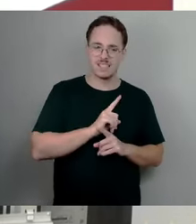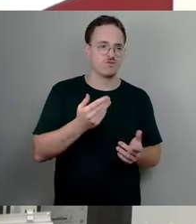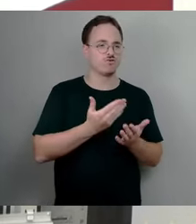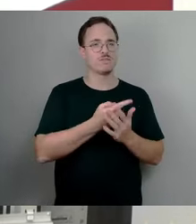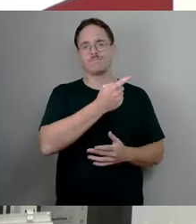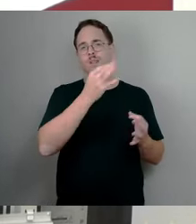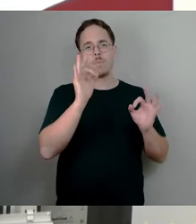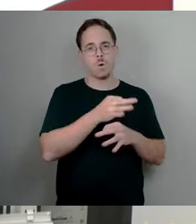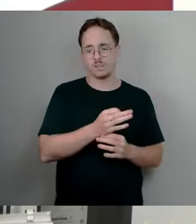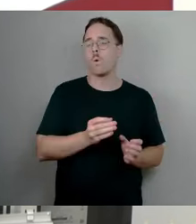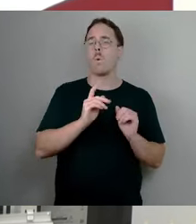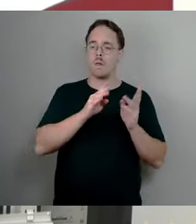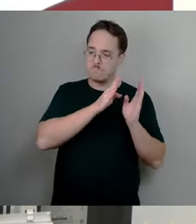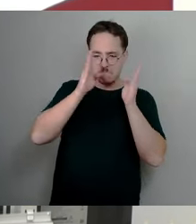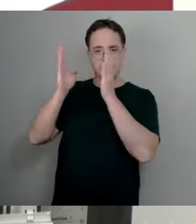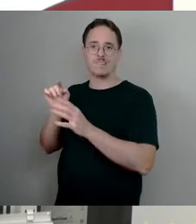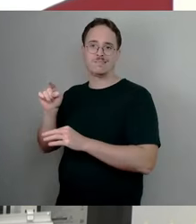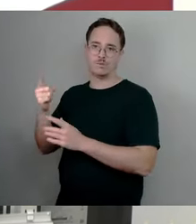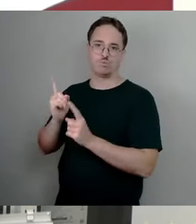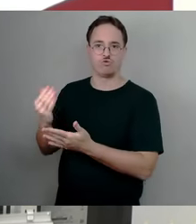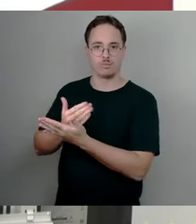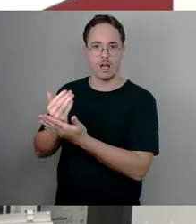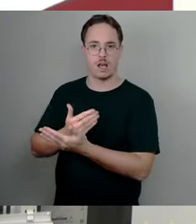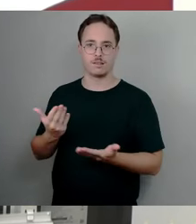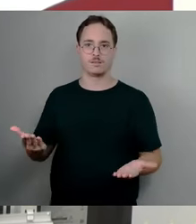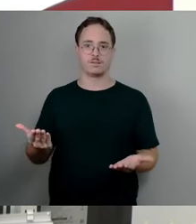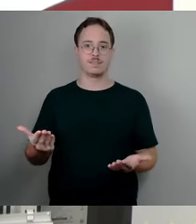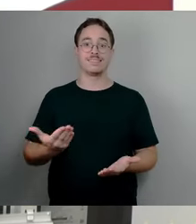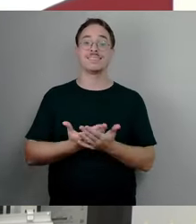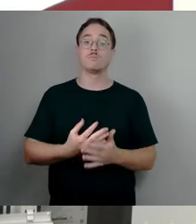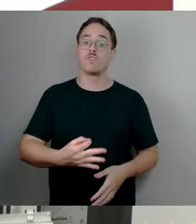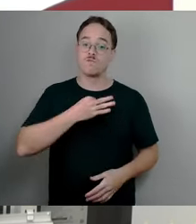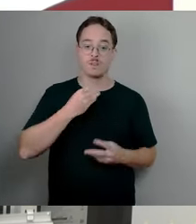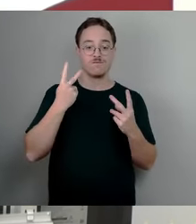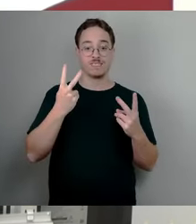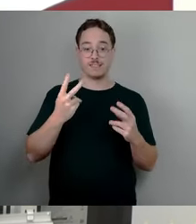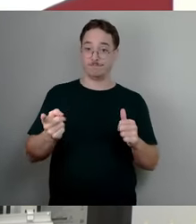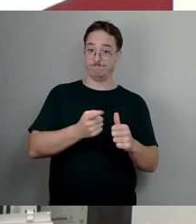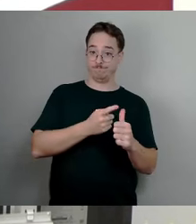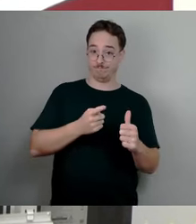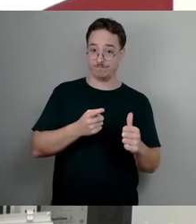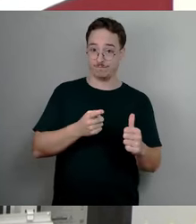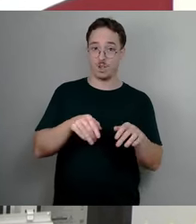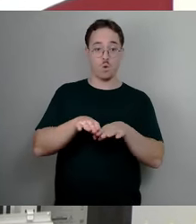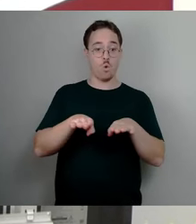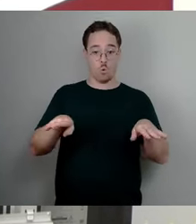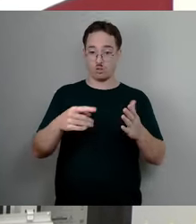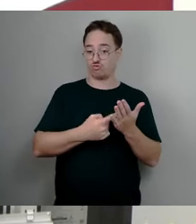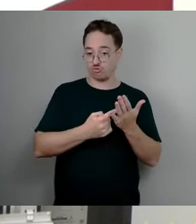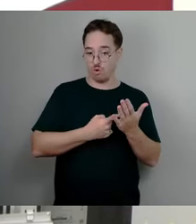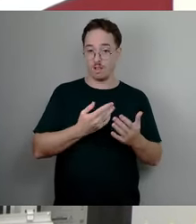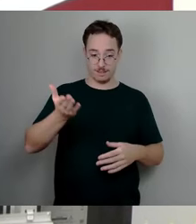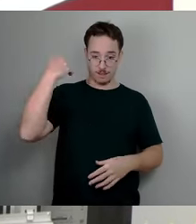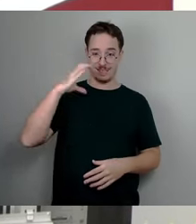wichtig gewesen, hier nochmal, also mich hier hinzustellen, zu sagen, A, die Grundsteuer wird jetzt so, wie von der CDU damals